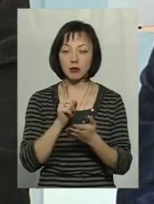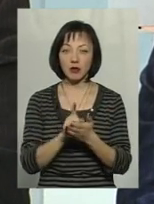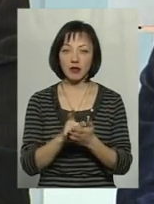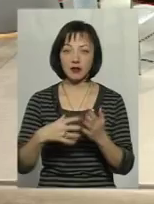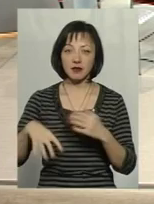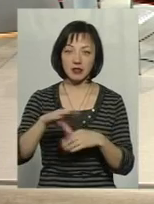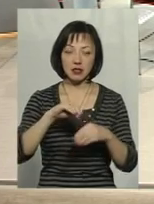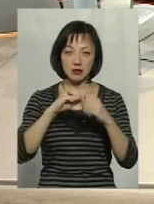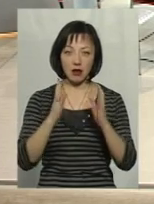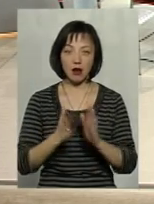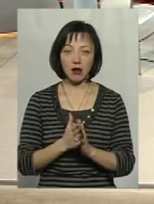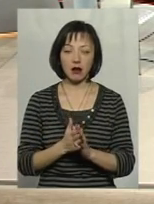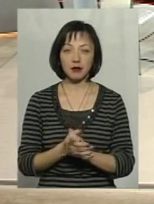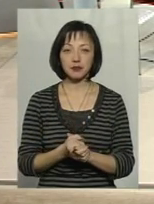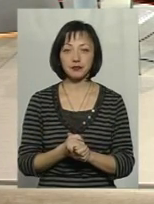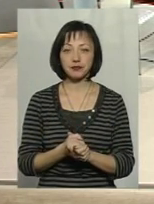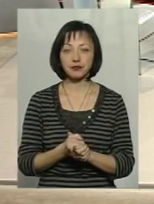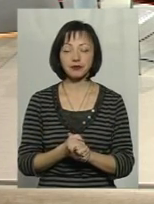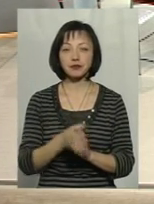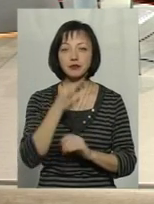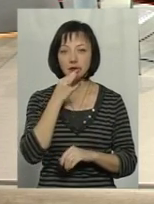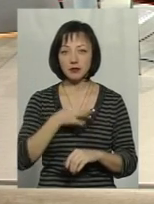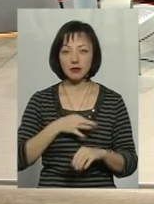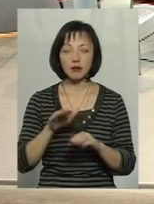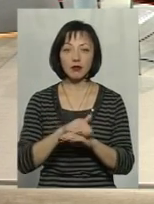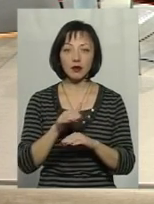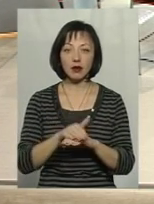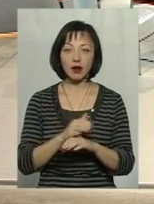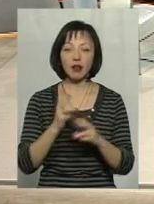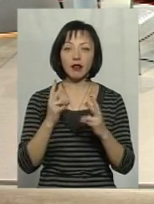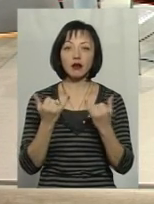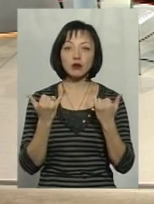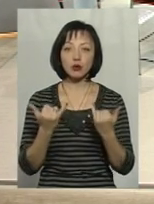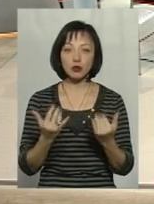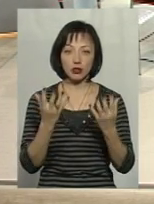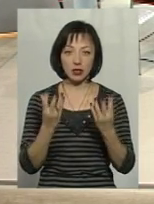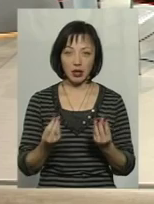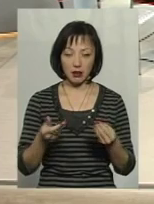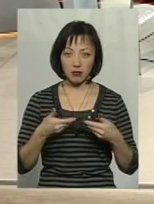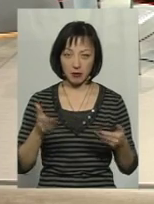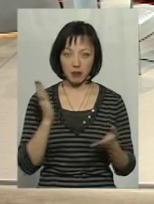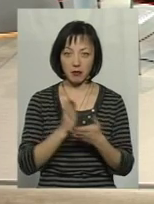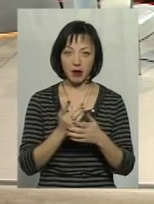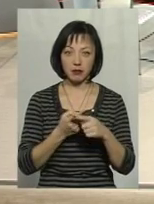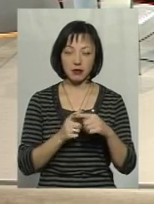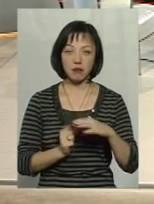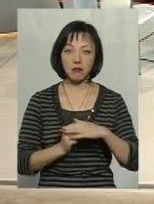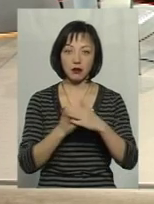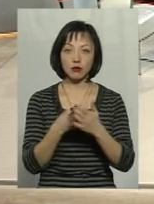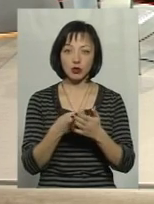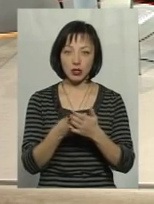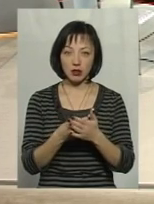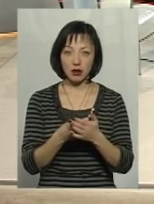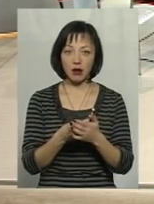всіх, загальний. Скажіть, будь ласка, на сьогоднішній день ми маємо цей базовий бюджет, бюджет